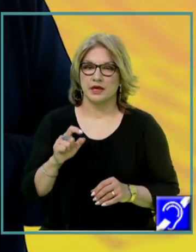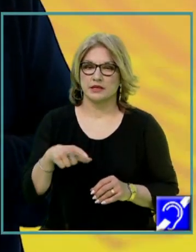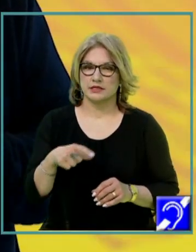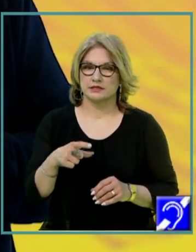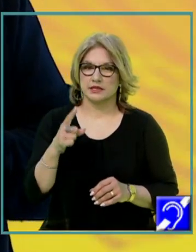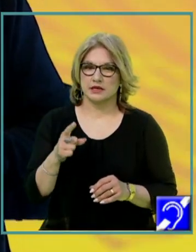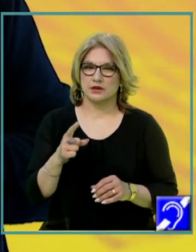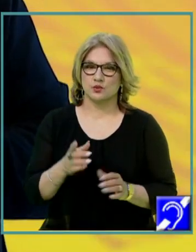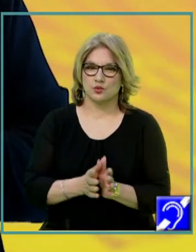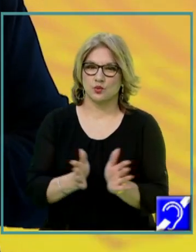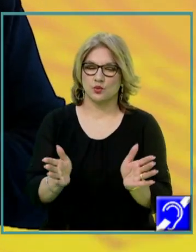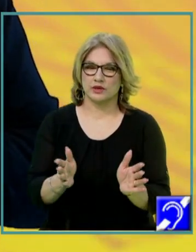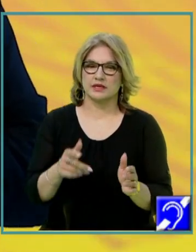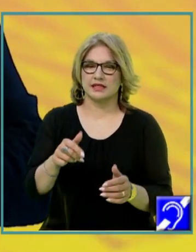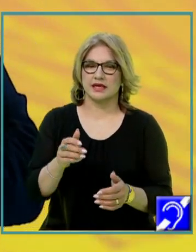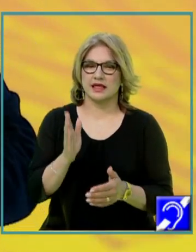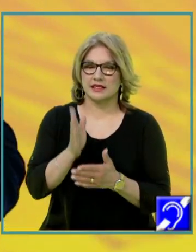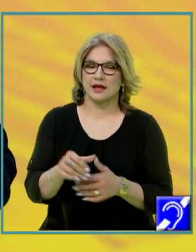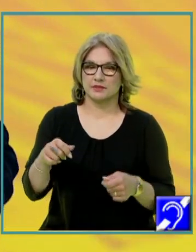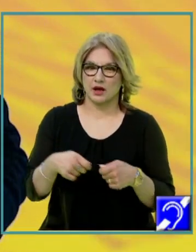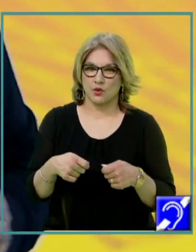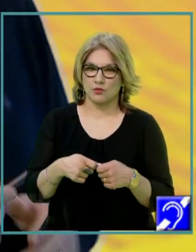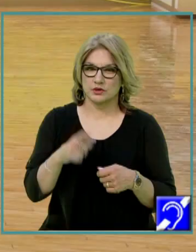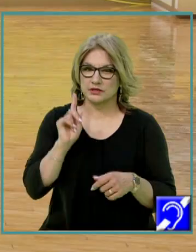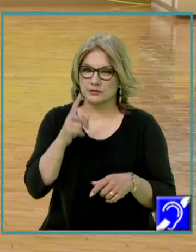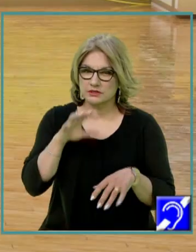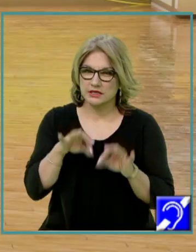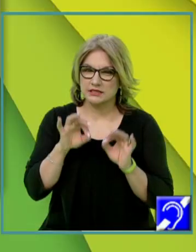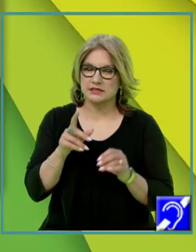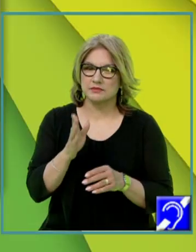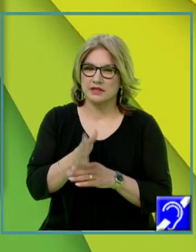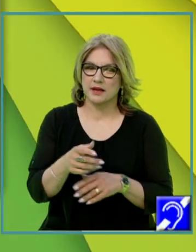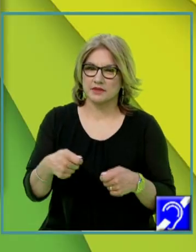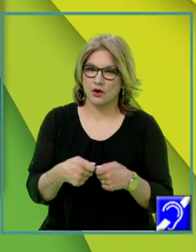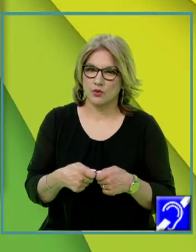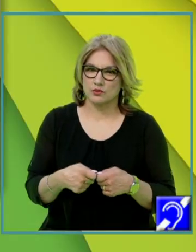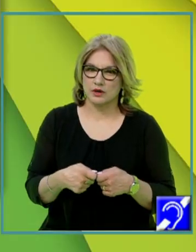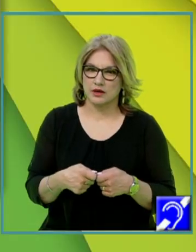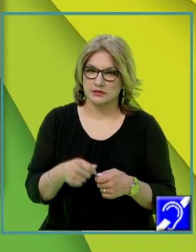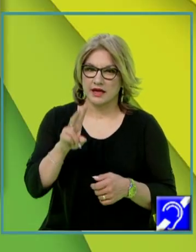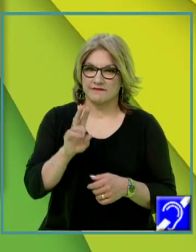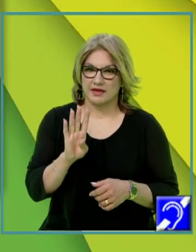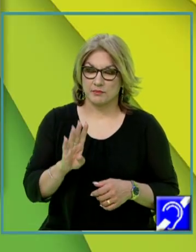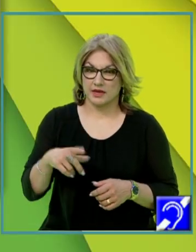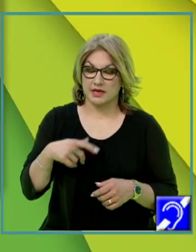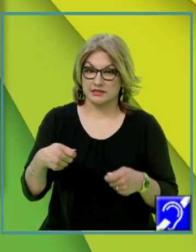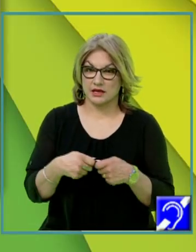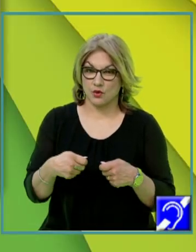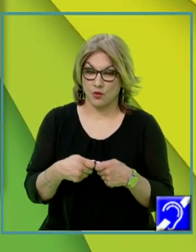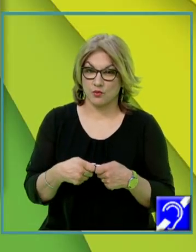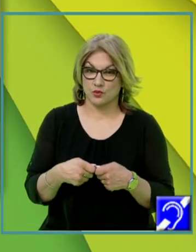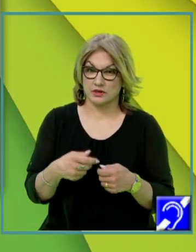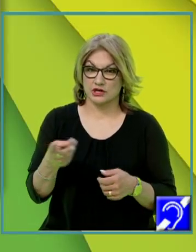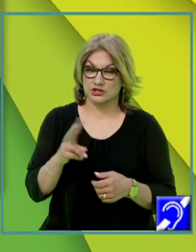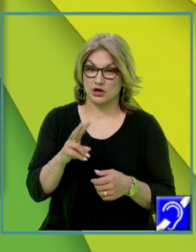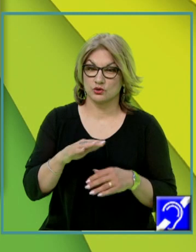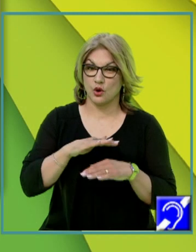format de dreapta comună, deci trebuie să identificăm dreapta comună. Și se observă că VB este dreapta comună, care este unchea comună a